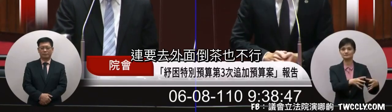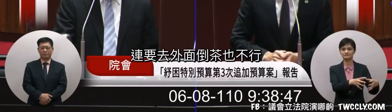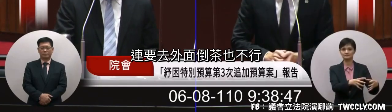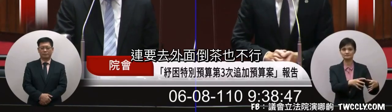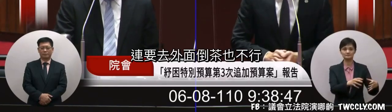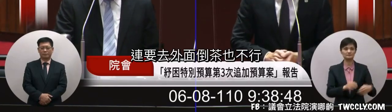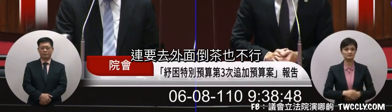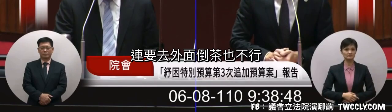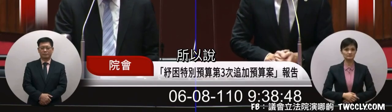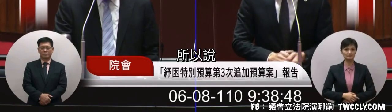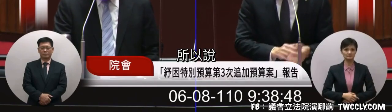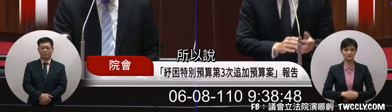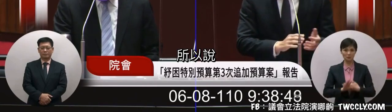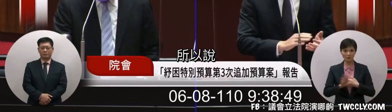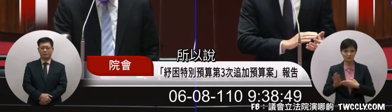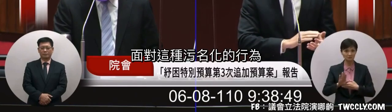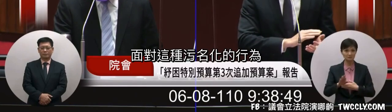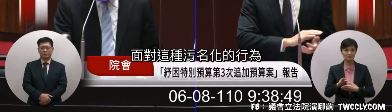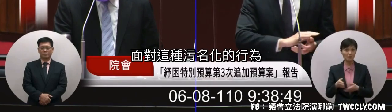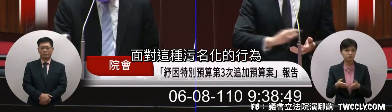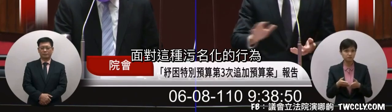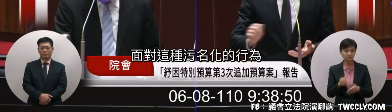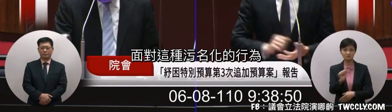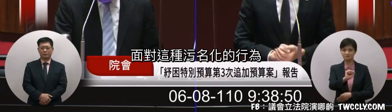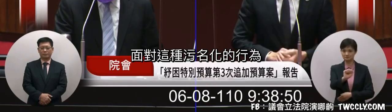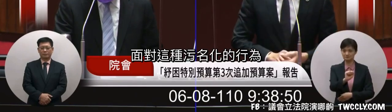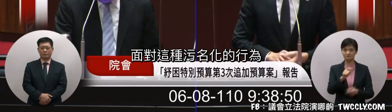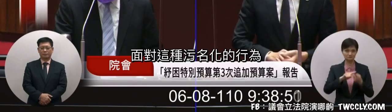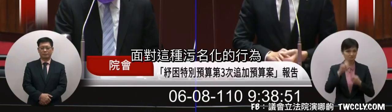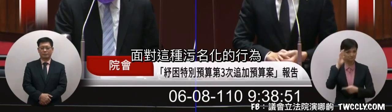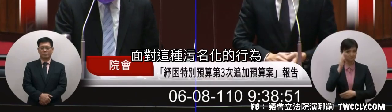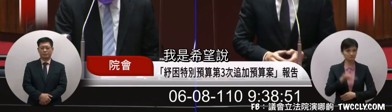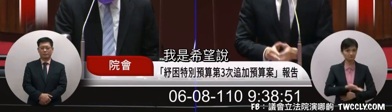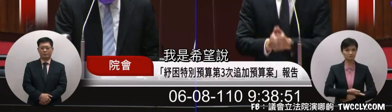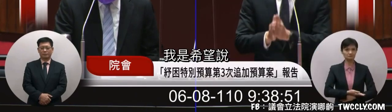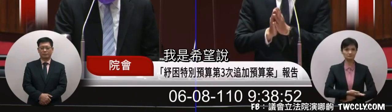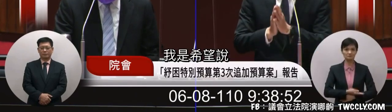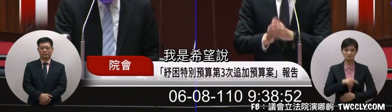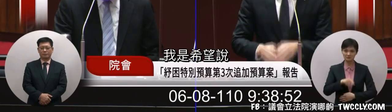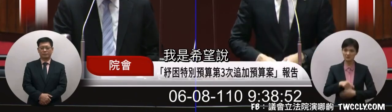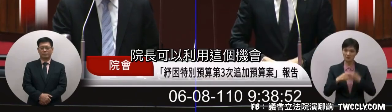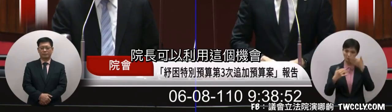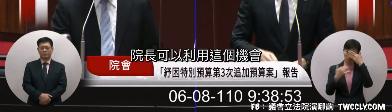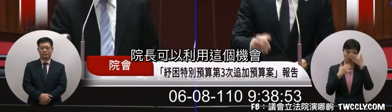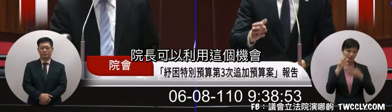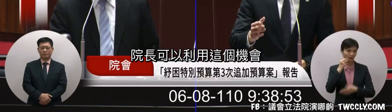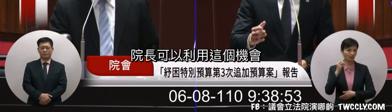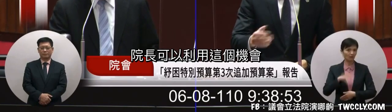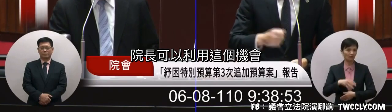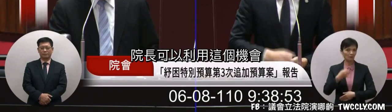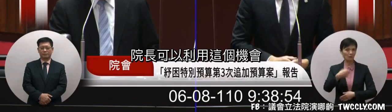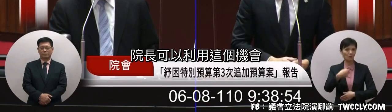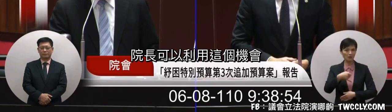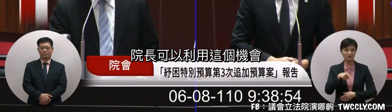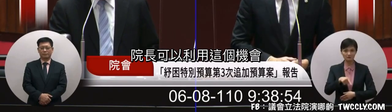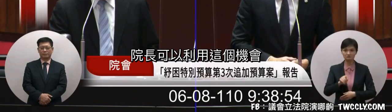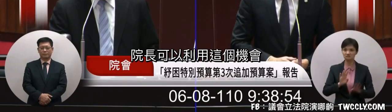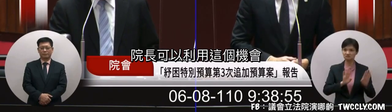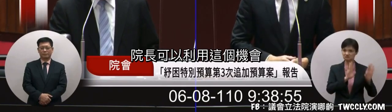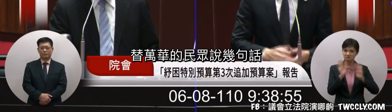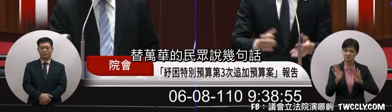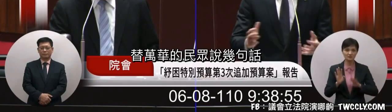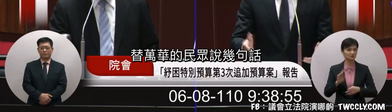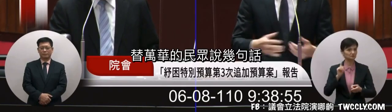去外面天地也不行所以說面對這種無名化的這些行為我是願望說一定可以用這個利用這個